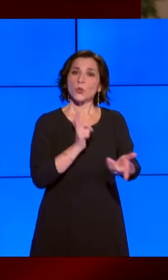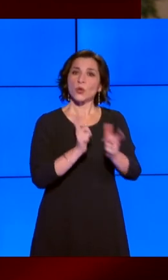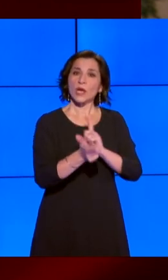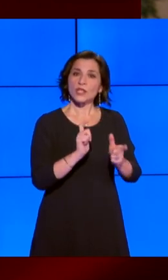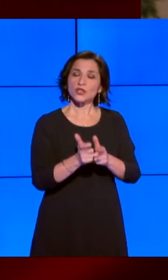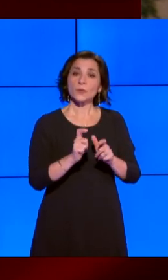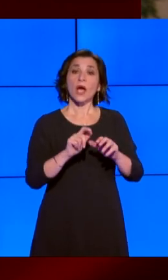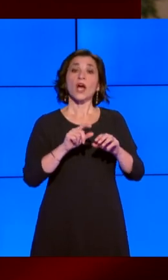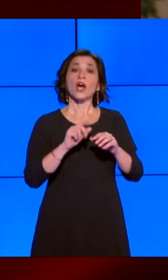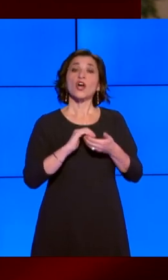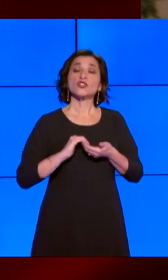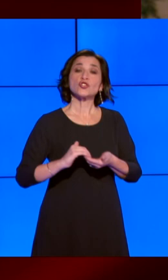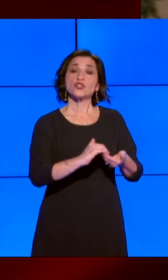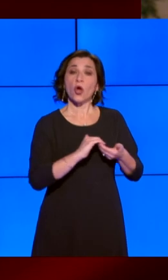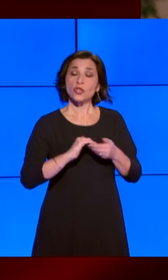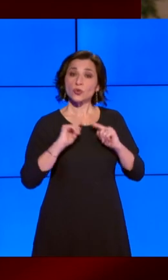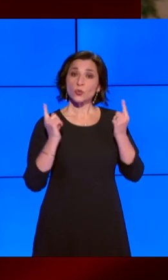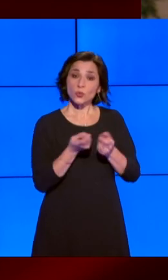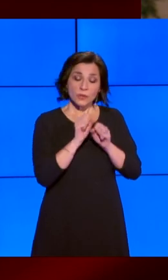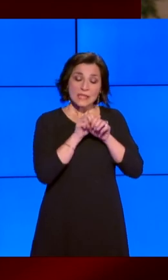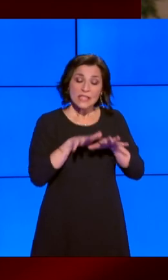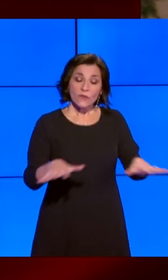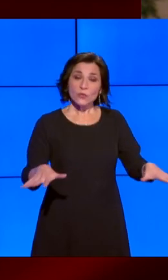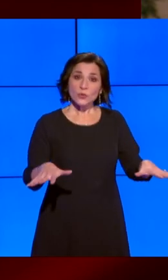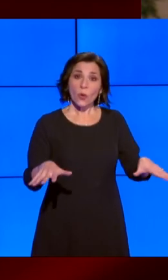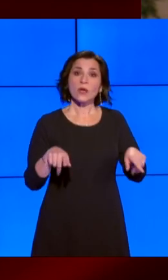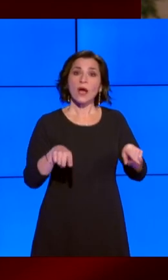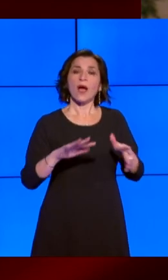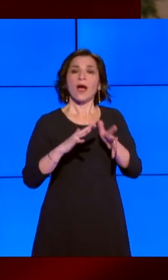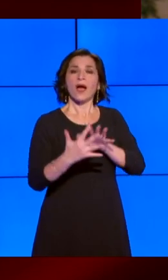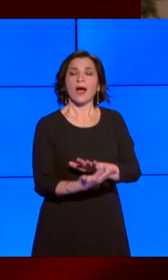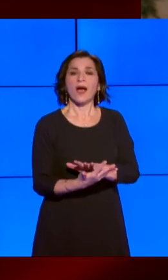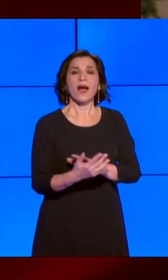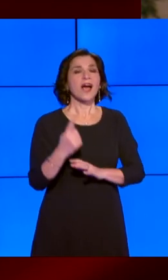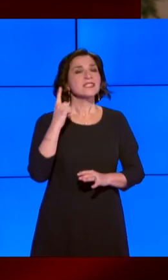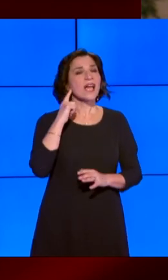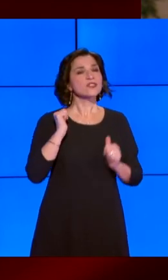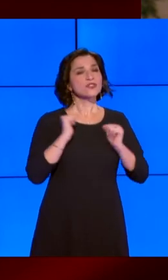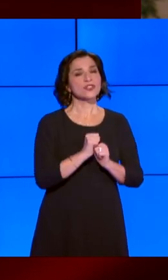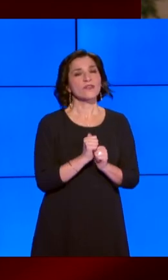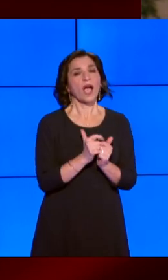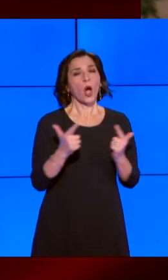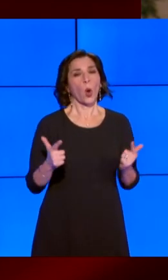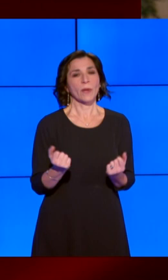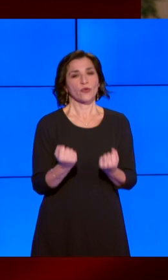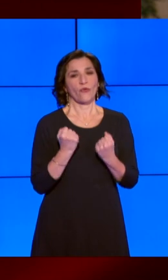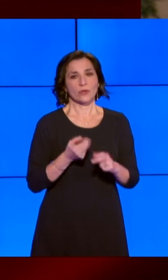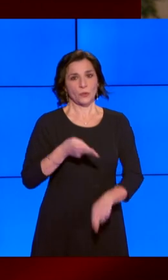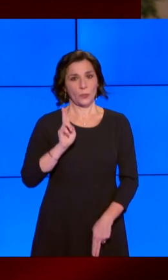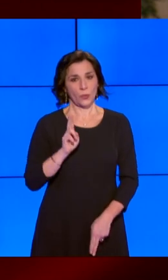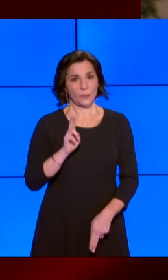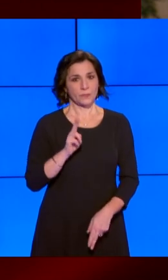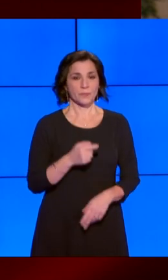rafforzandone il senso civico. È una virtù da coltivare insieme quella del